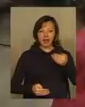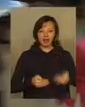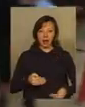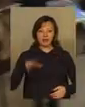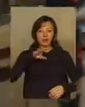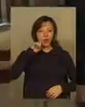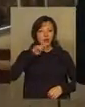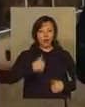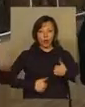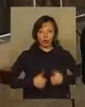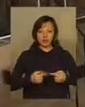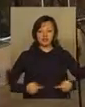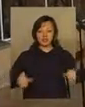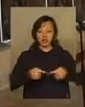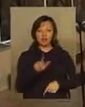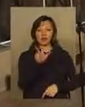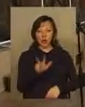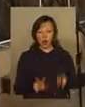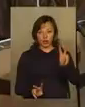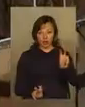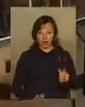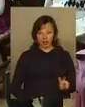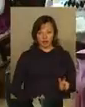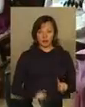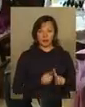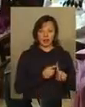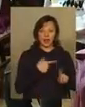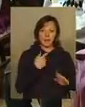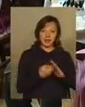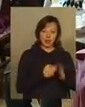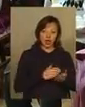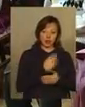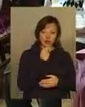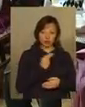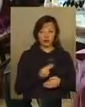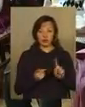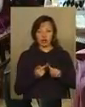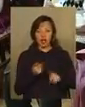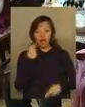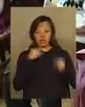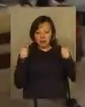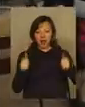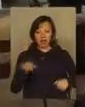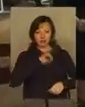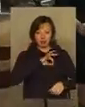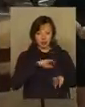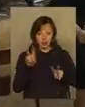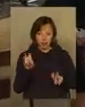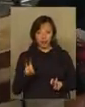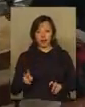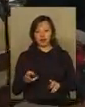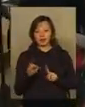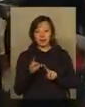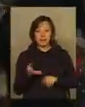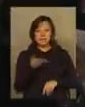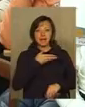всеукраїнського конкурсу визначали у трьох номінаціях. Я пізнаю якісну продукцію, кращий плакат на споживчу тему, і ми – архітектори